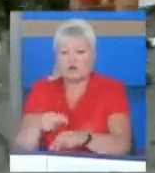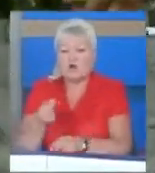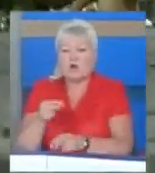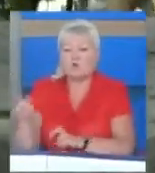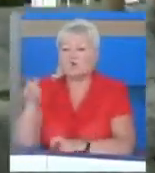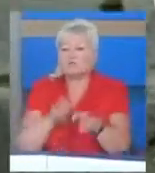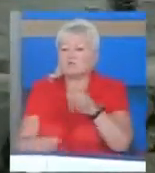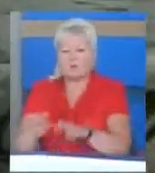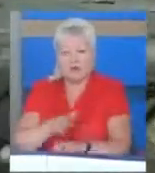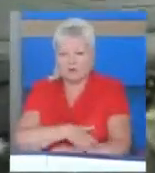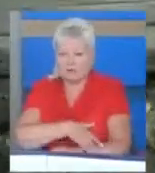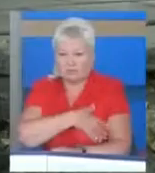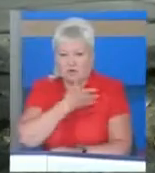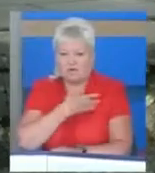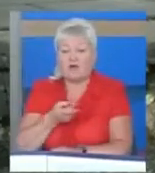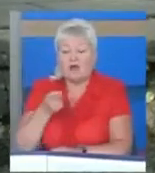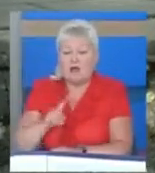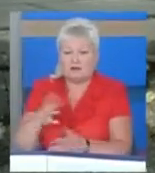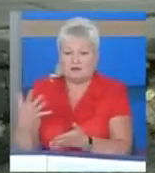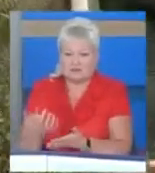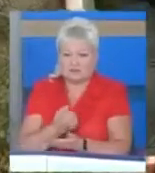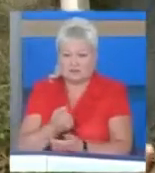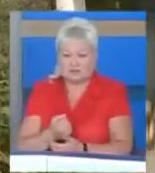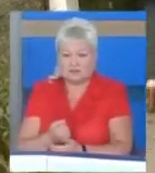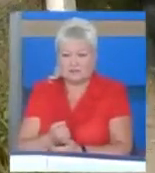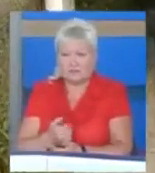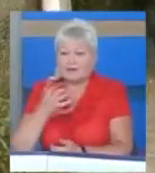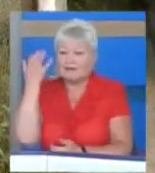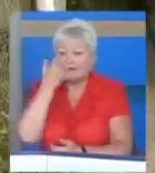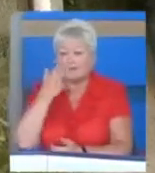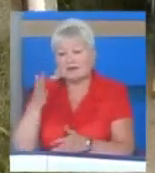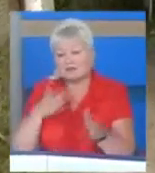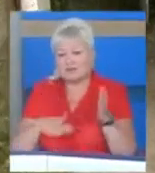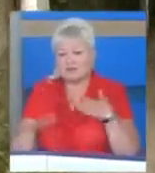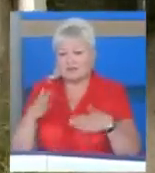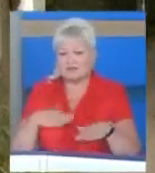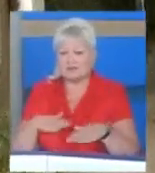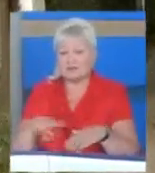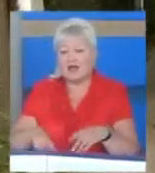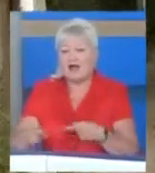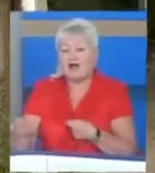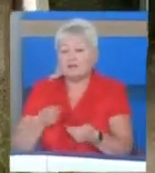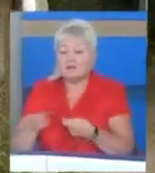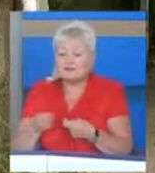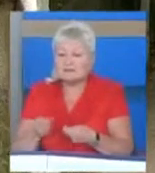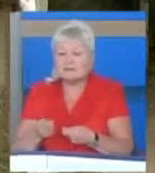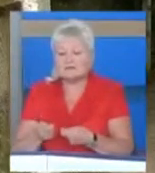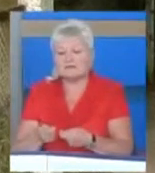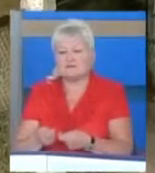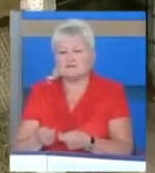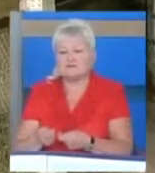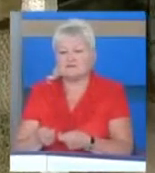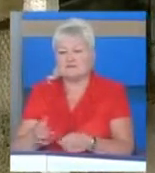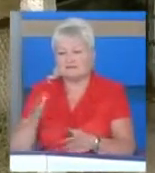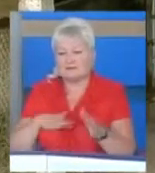шукали довго, але все-таки знайшли. Незрячі тішаться, адміністрація пожинає лаври. При